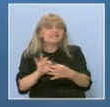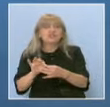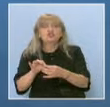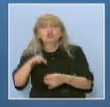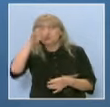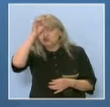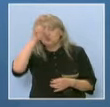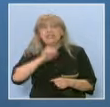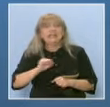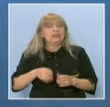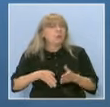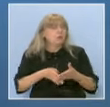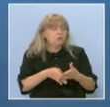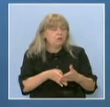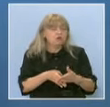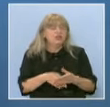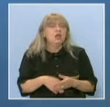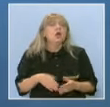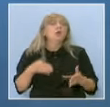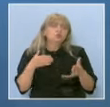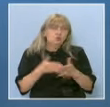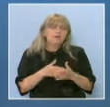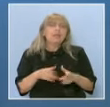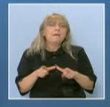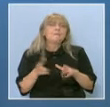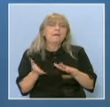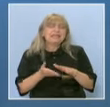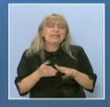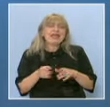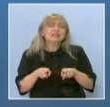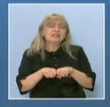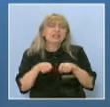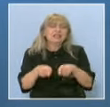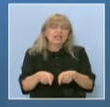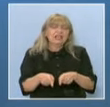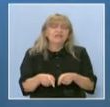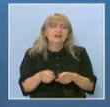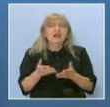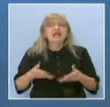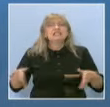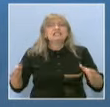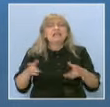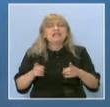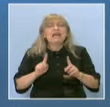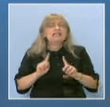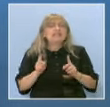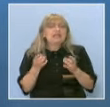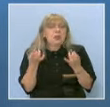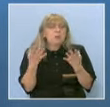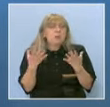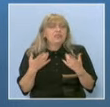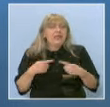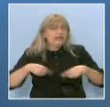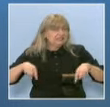да му помогне, дори материала да е такъв, да, добре, дори средата да не е най-модерната, окей,